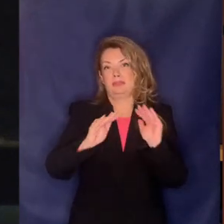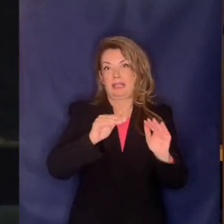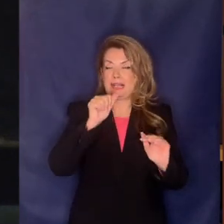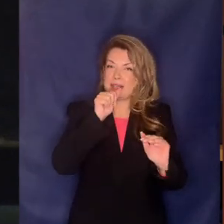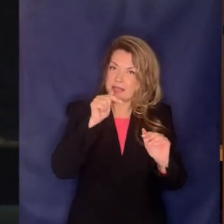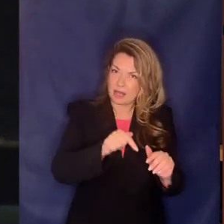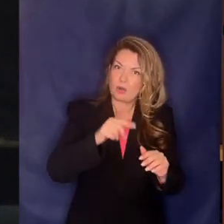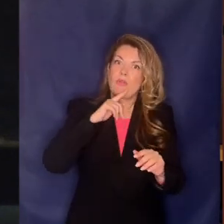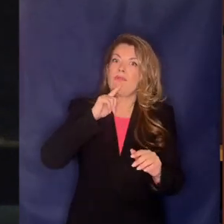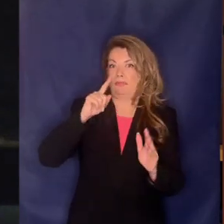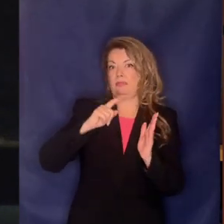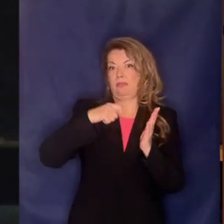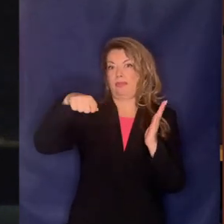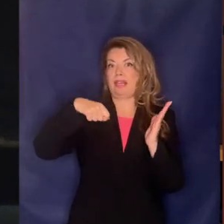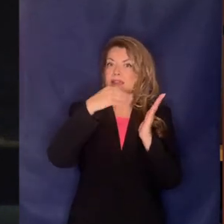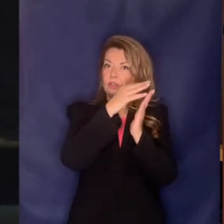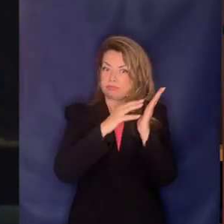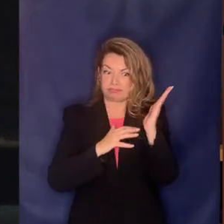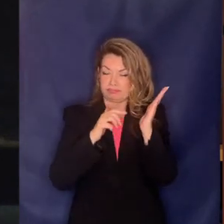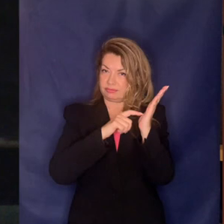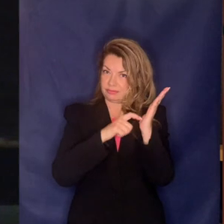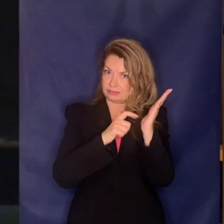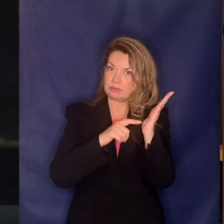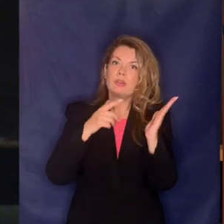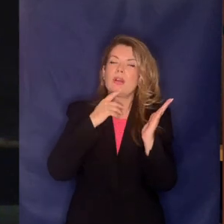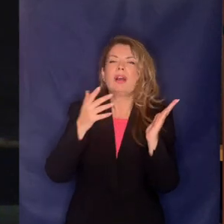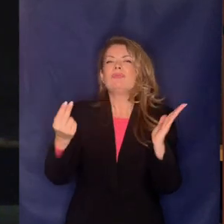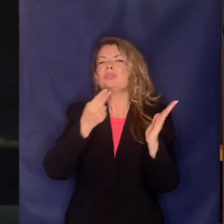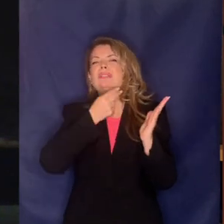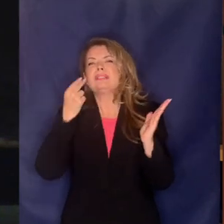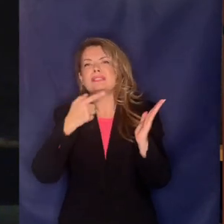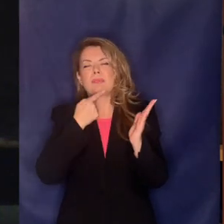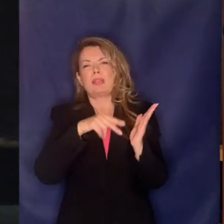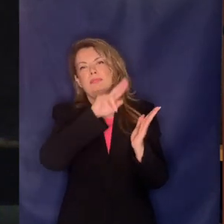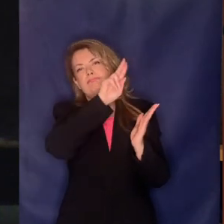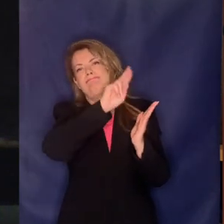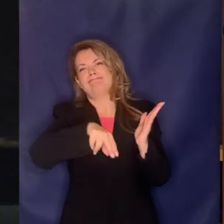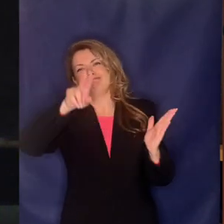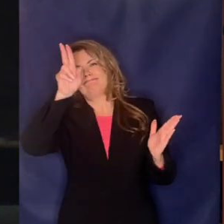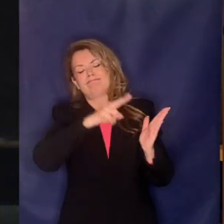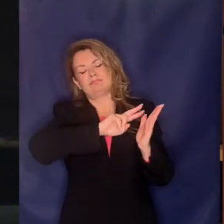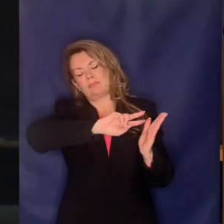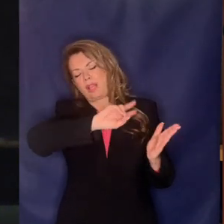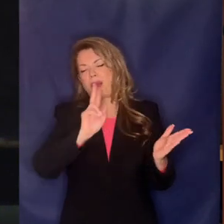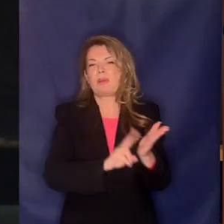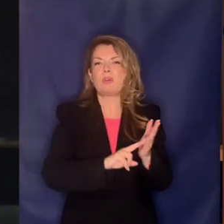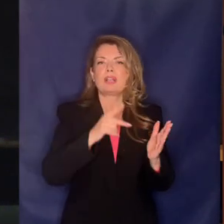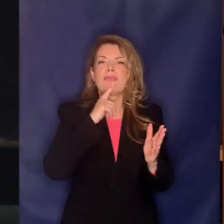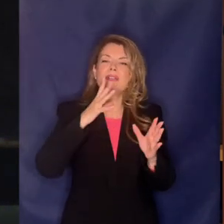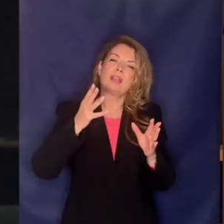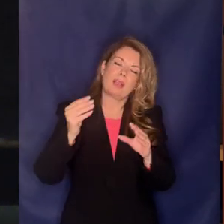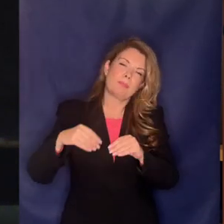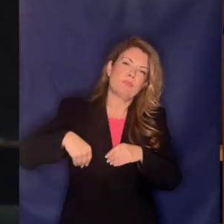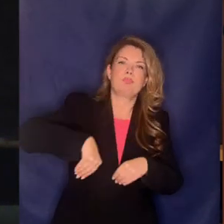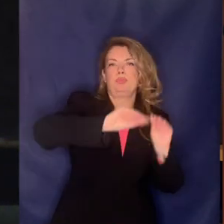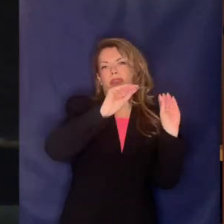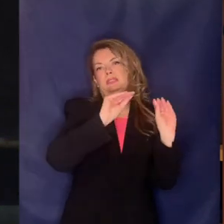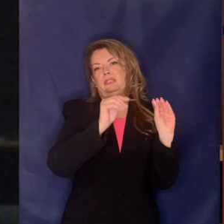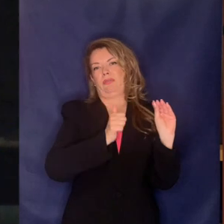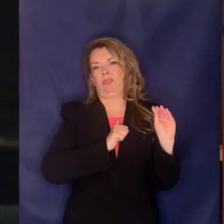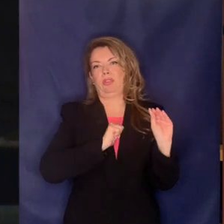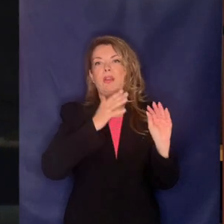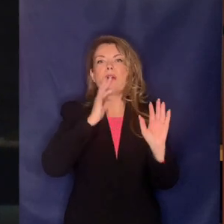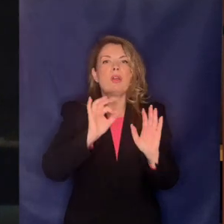βεβαίως πάει και ακυρώνει ως απολύτως αντισυνταγματική τη μεταβίβαση του 34% ως αντίθετη